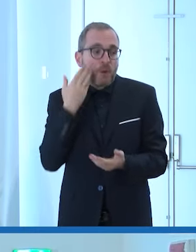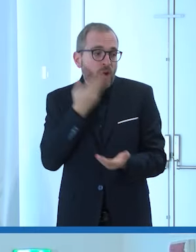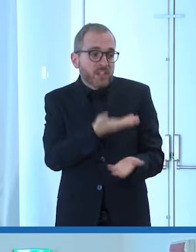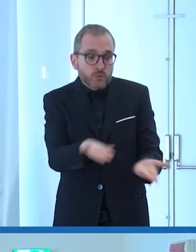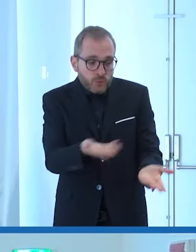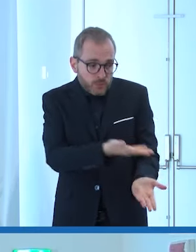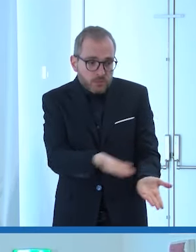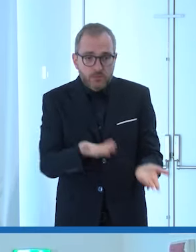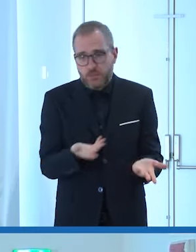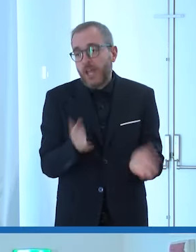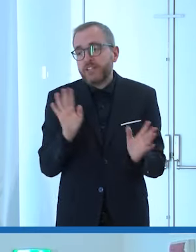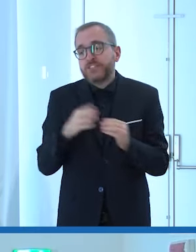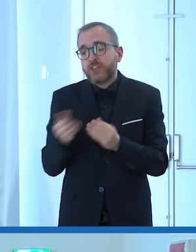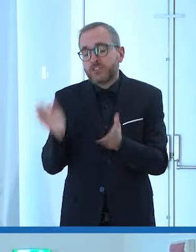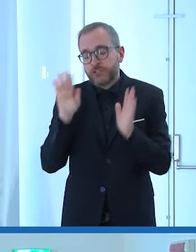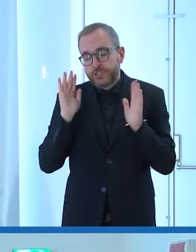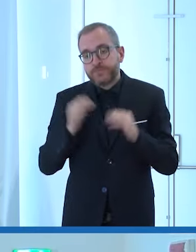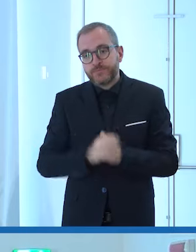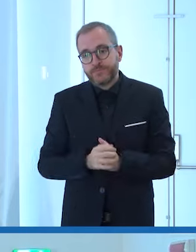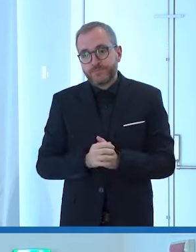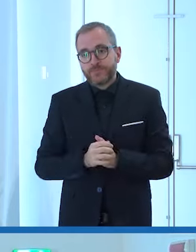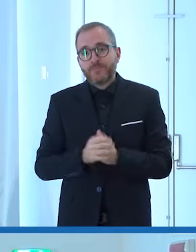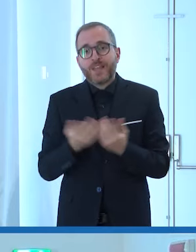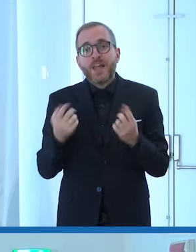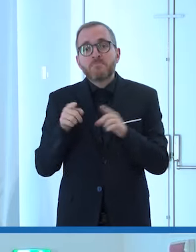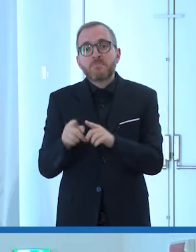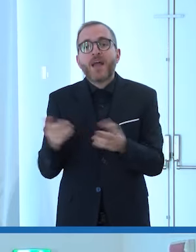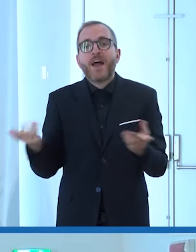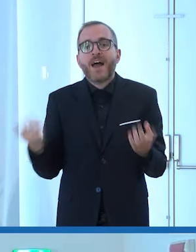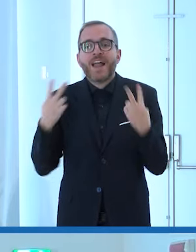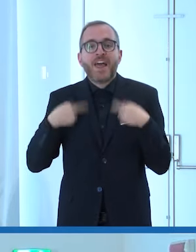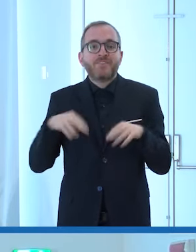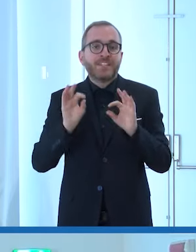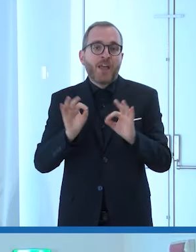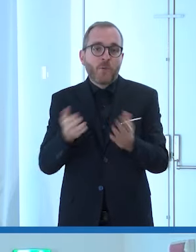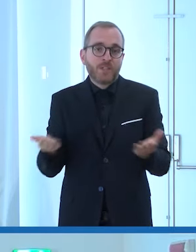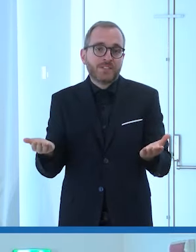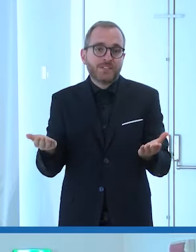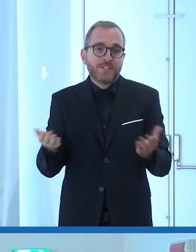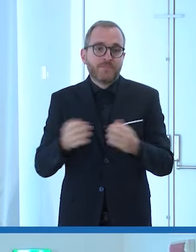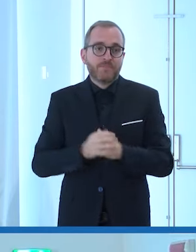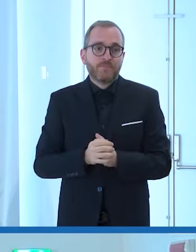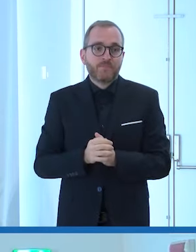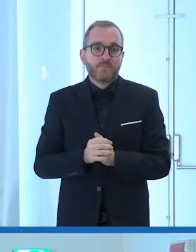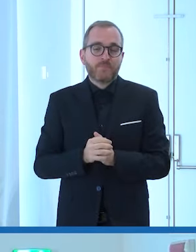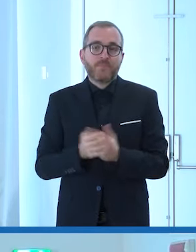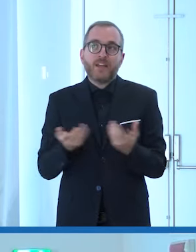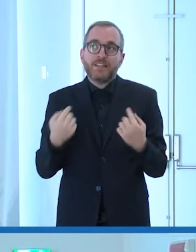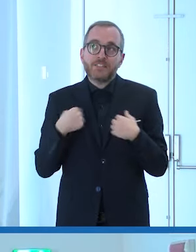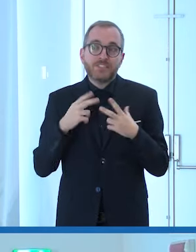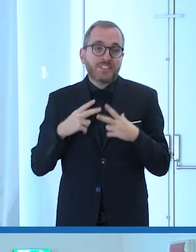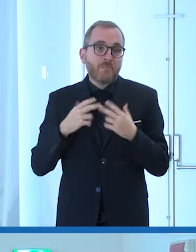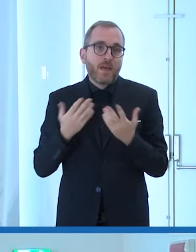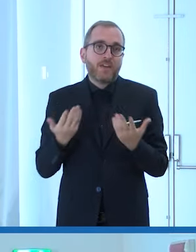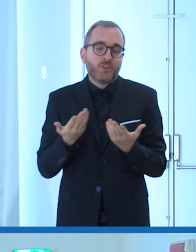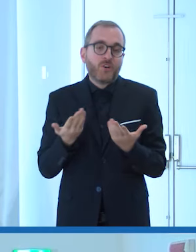ragione pure tu e quindi la vita la vita è questa io spero sinceramente